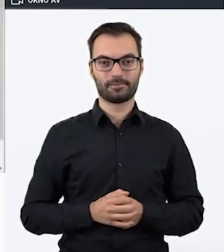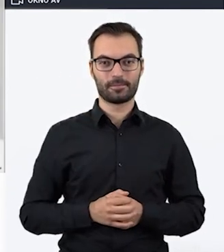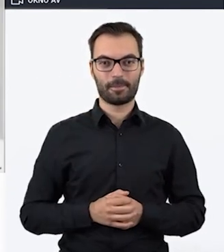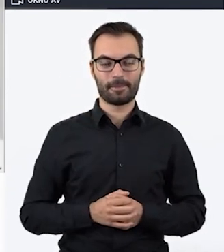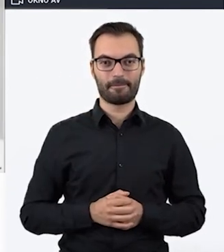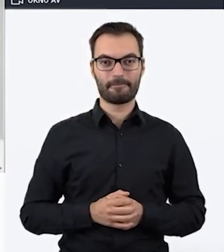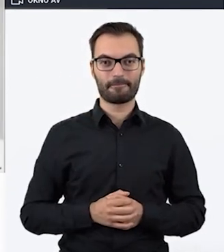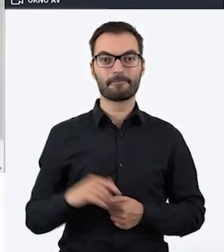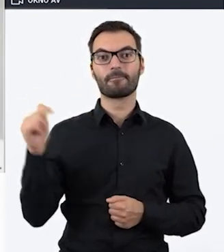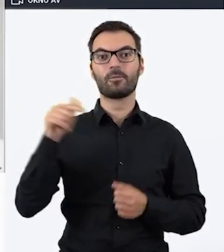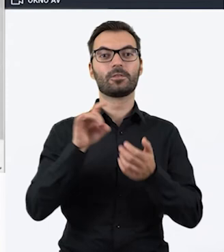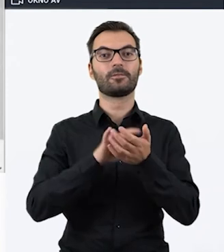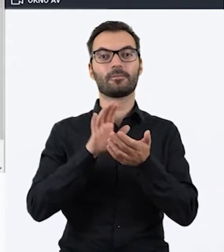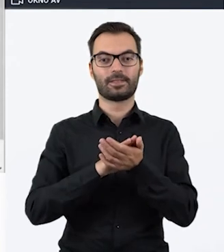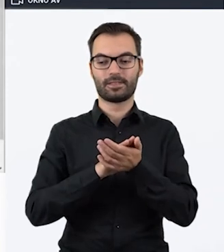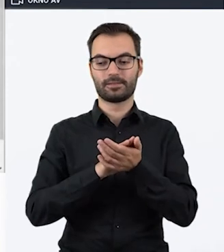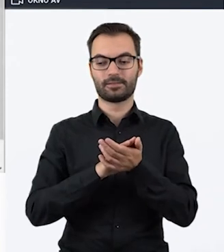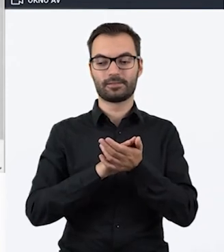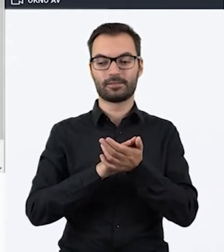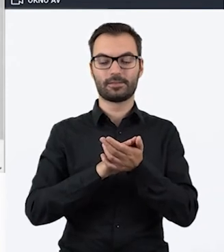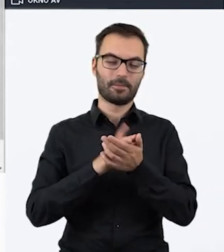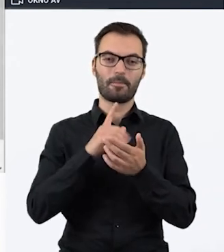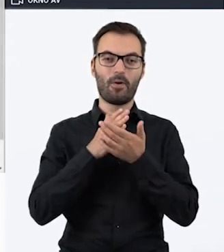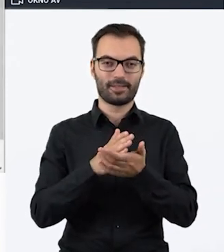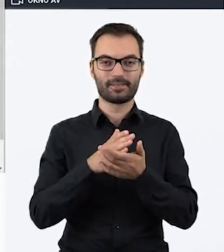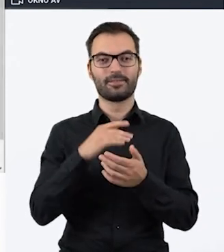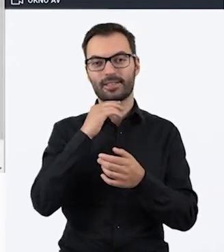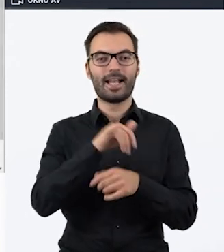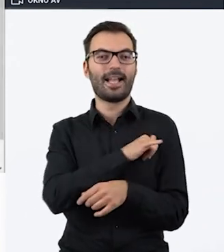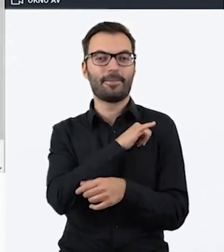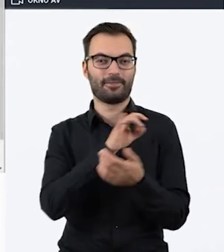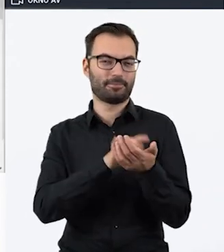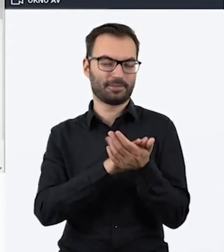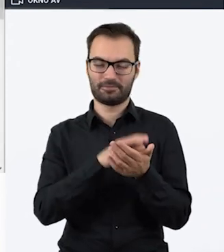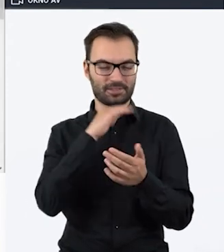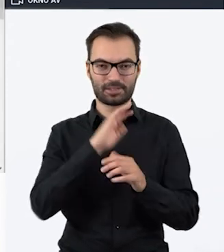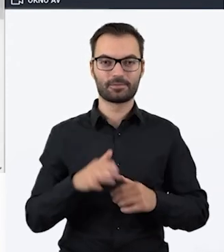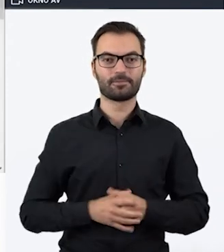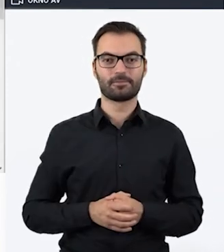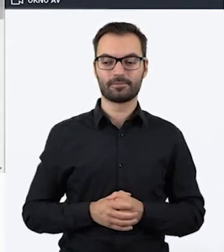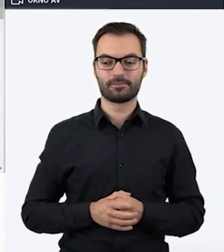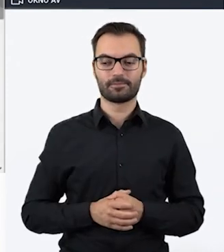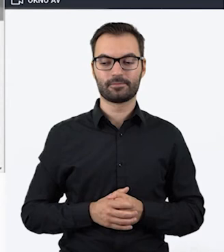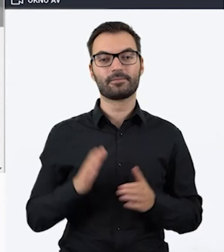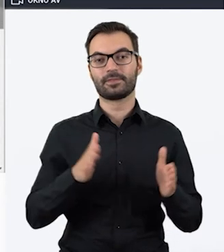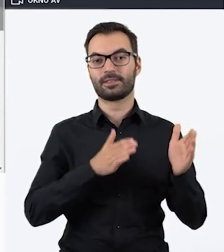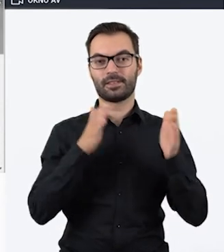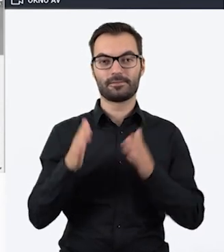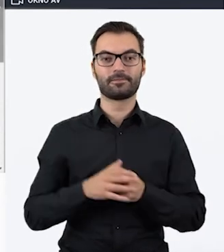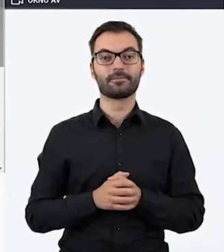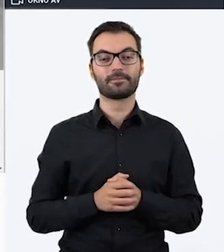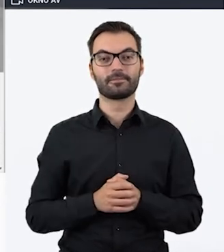No i trzeba wpisać w moim przypadku jakąś odpowiedź. To wpiszę tylko samą imię. Przejdę dalej. I